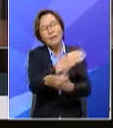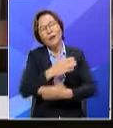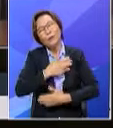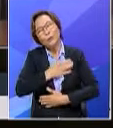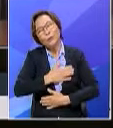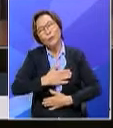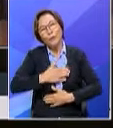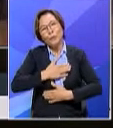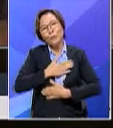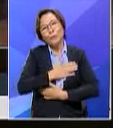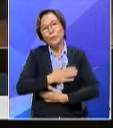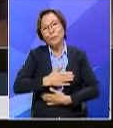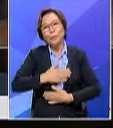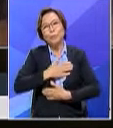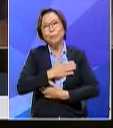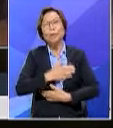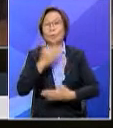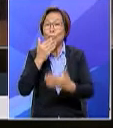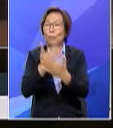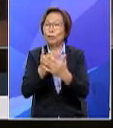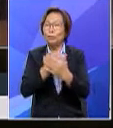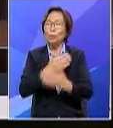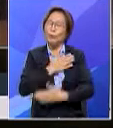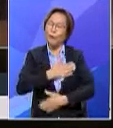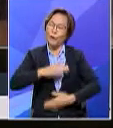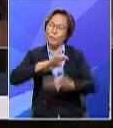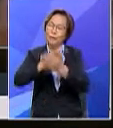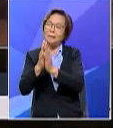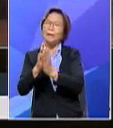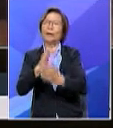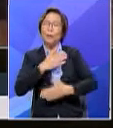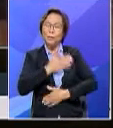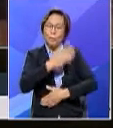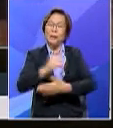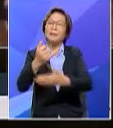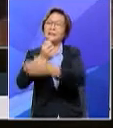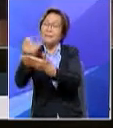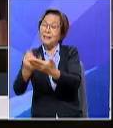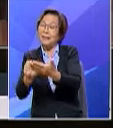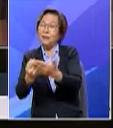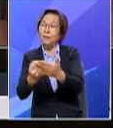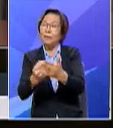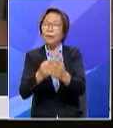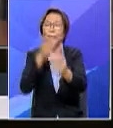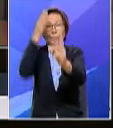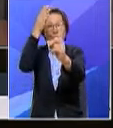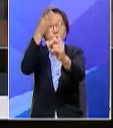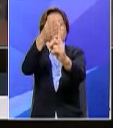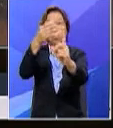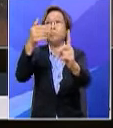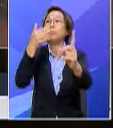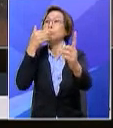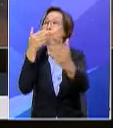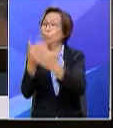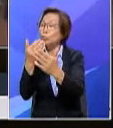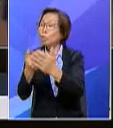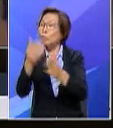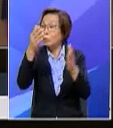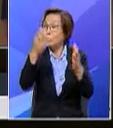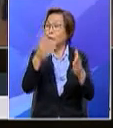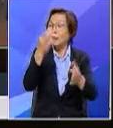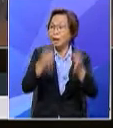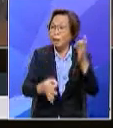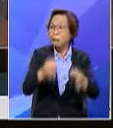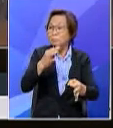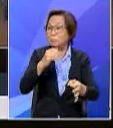dan bagusnya kalau hiburan dan juga seni itu diarahkan satu benda-benda yang baik kalau tak manusia terutamanya